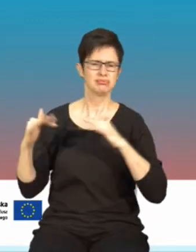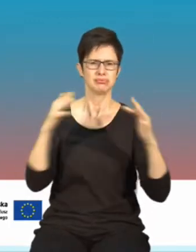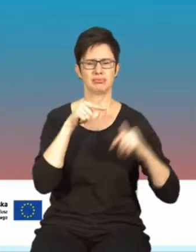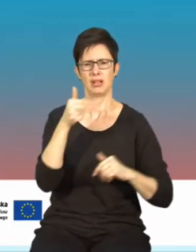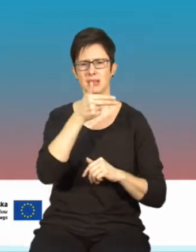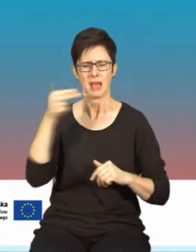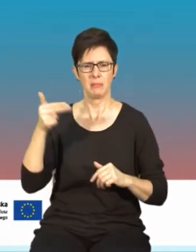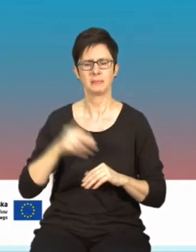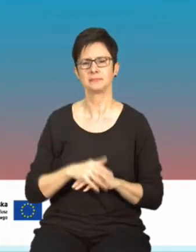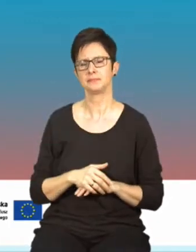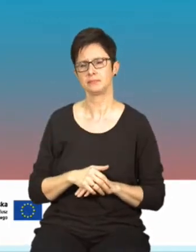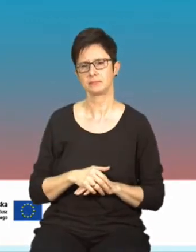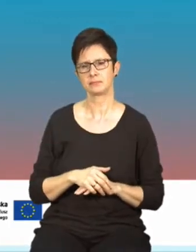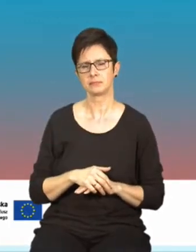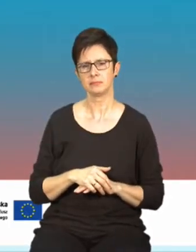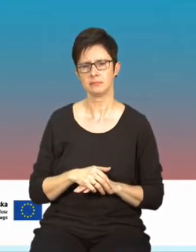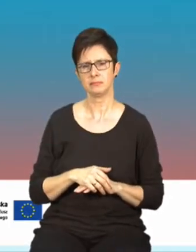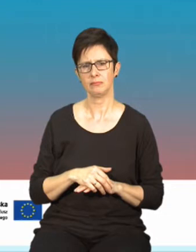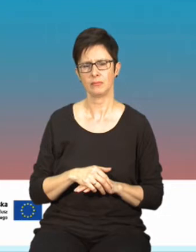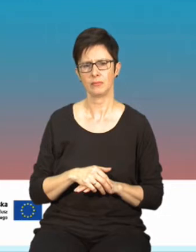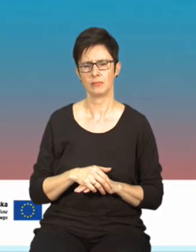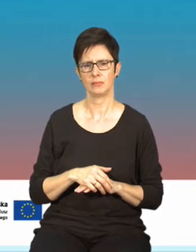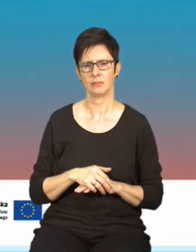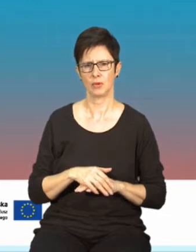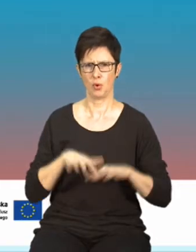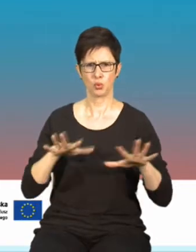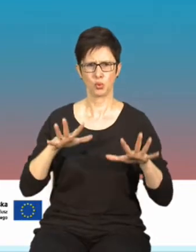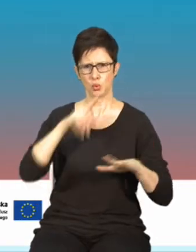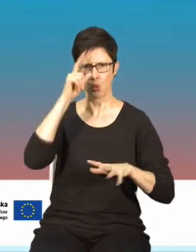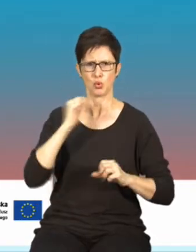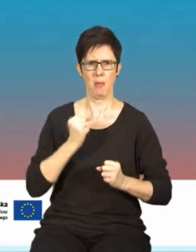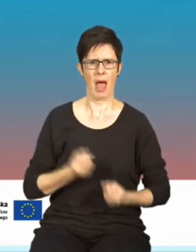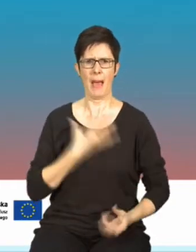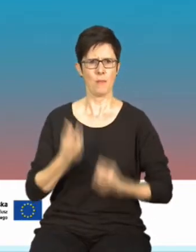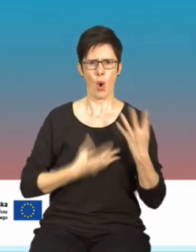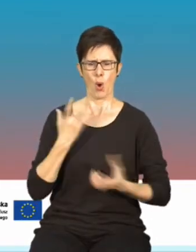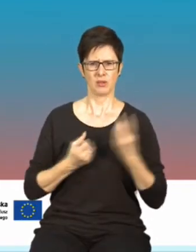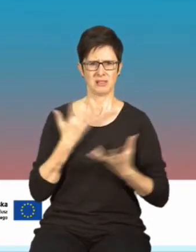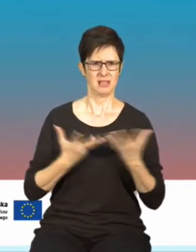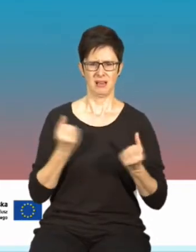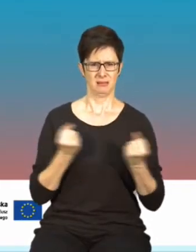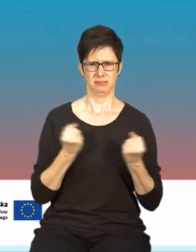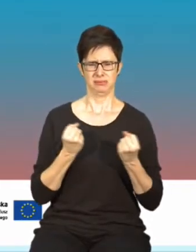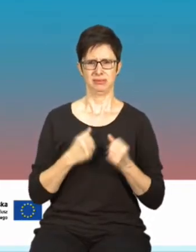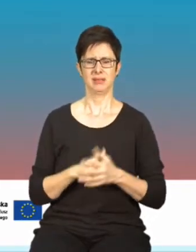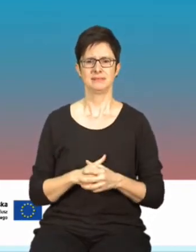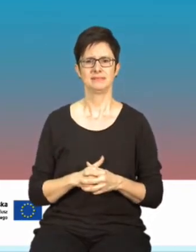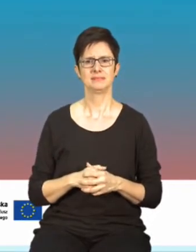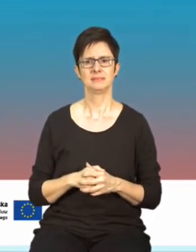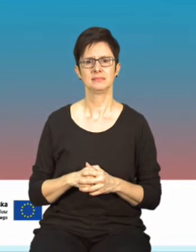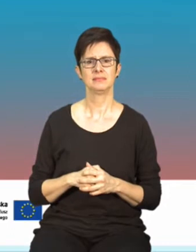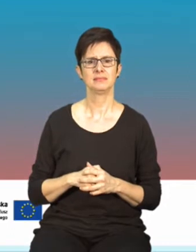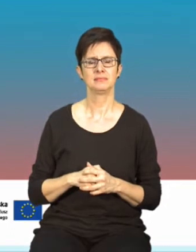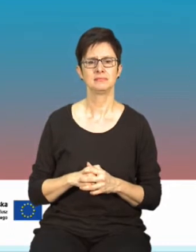wysoka, to budzi tak bardzo duże emocje. I dodatkowo, cóż,